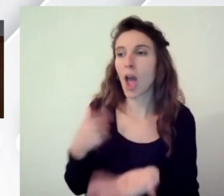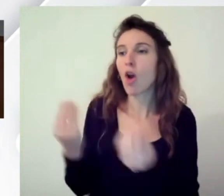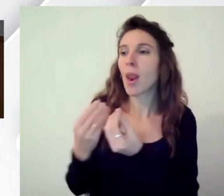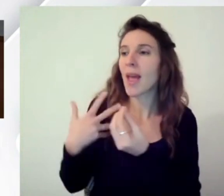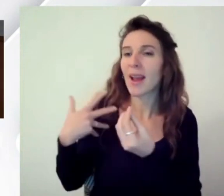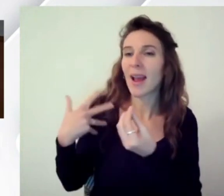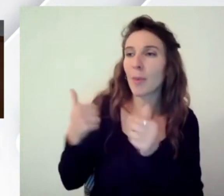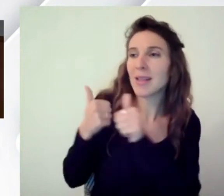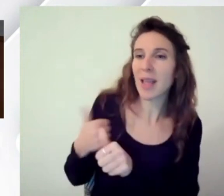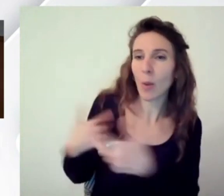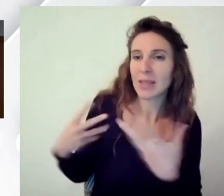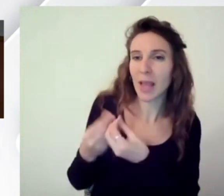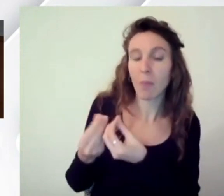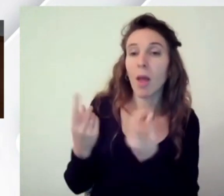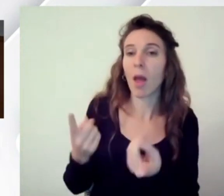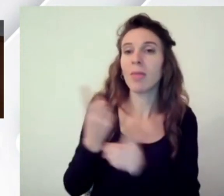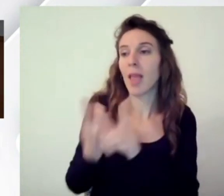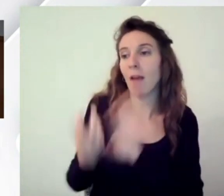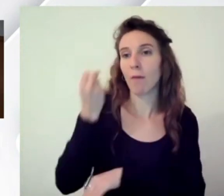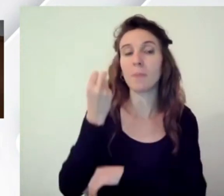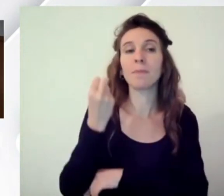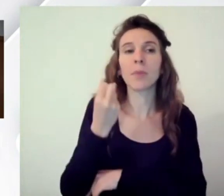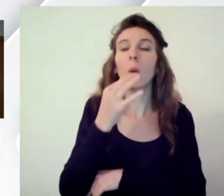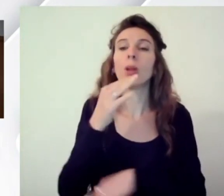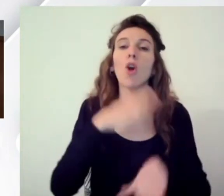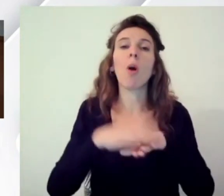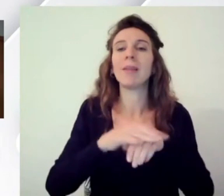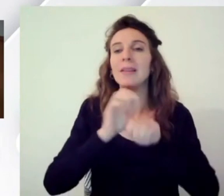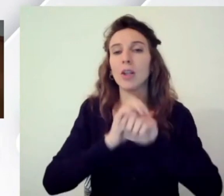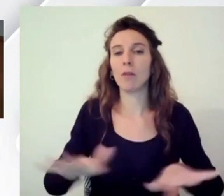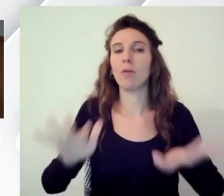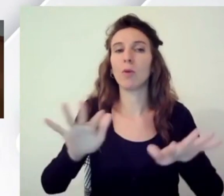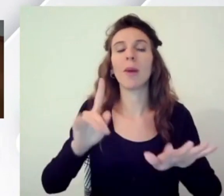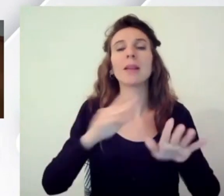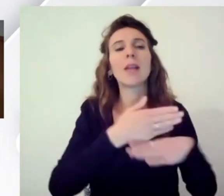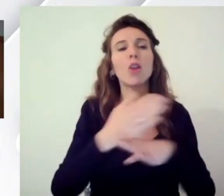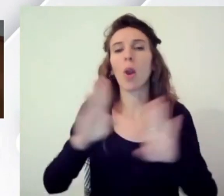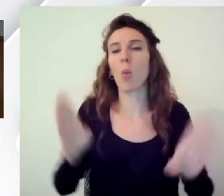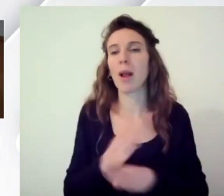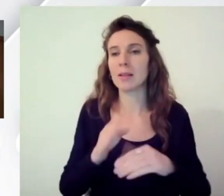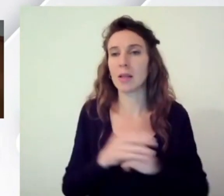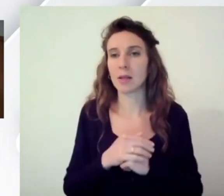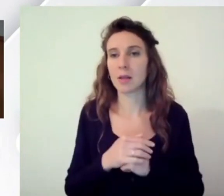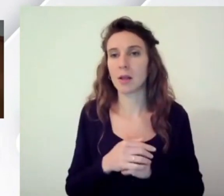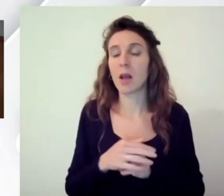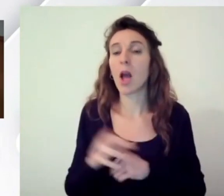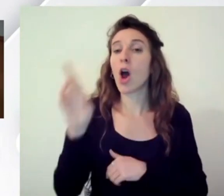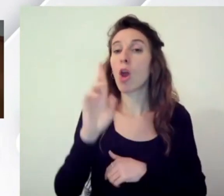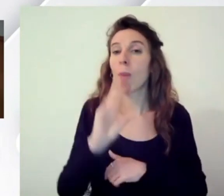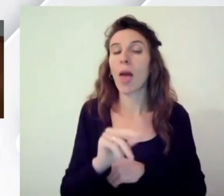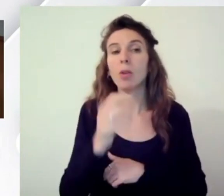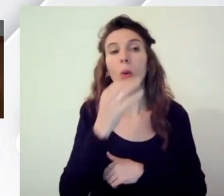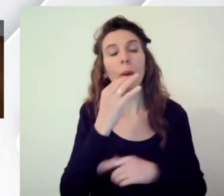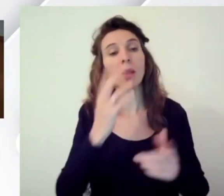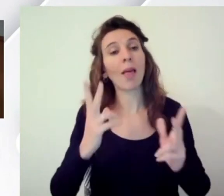quindi competenza mi avviso competenze diffuse per qualsiasi settore quindi arricchire